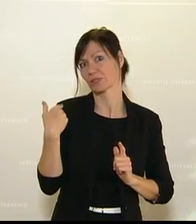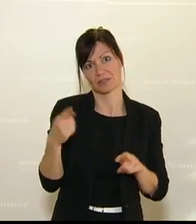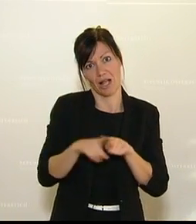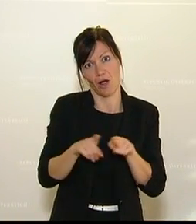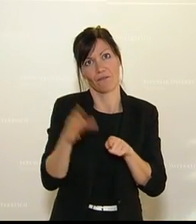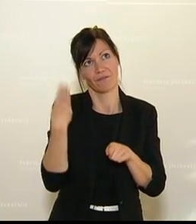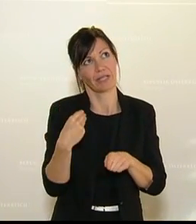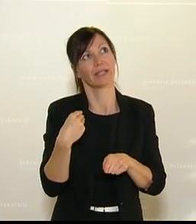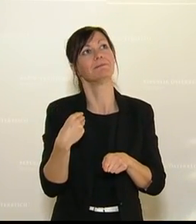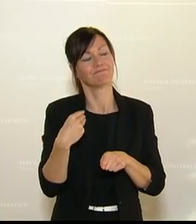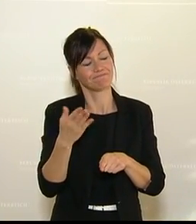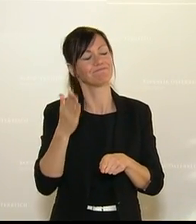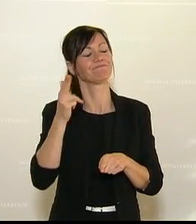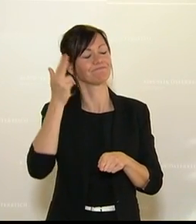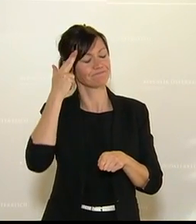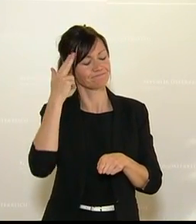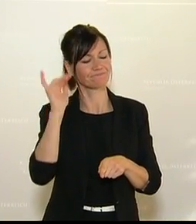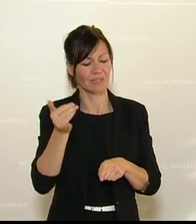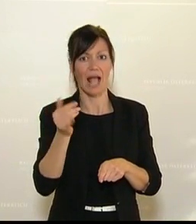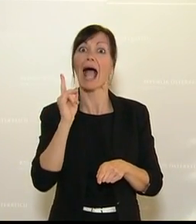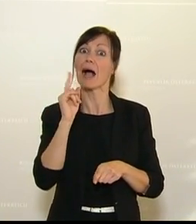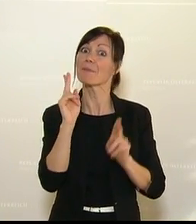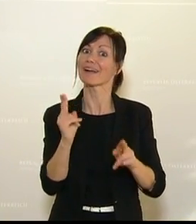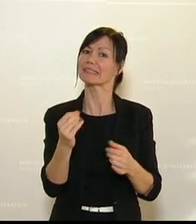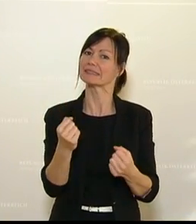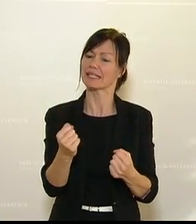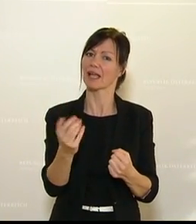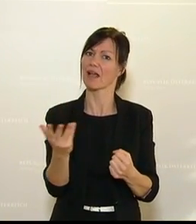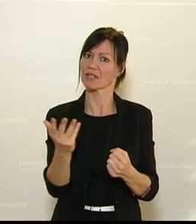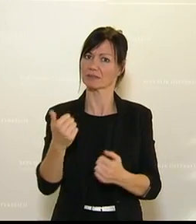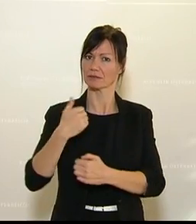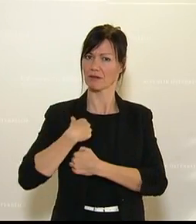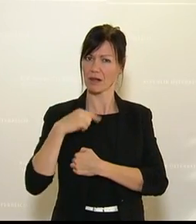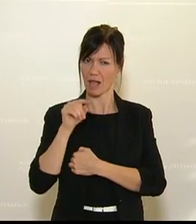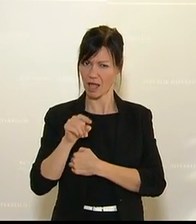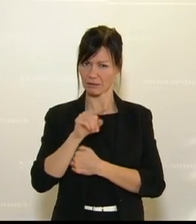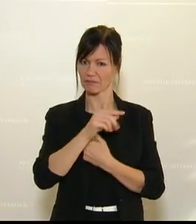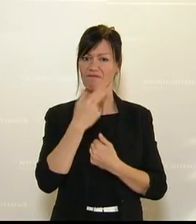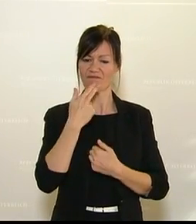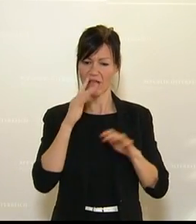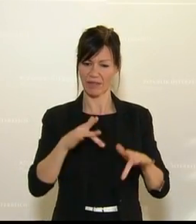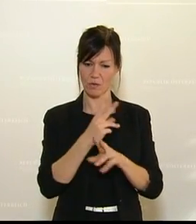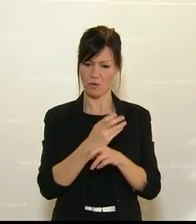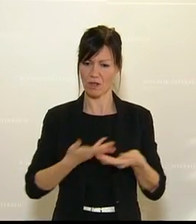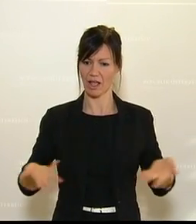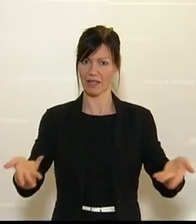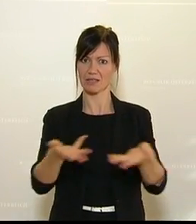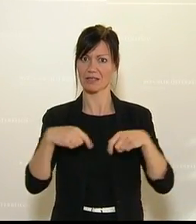erfahren. Aber wir können eines sicherstellen, dass unsere Soldatinnen und Soldaten, unsere